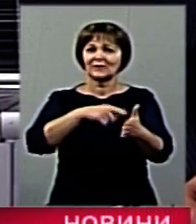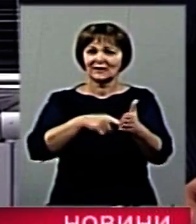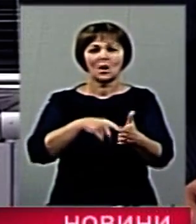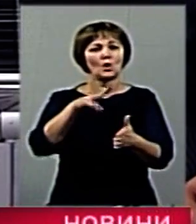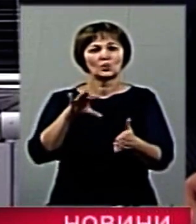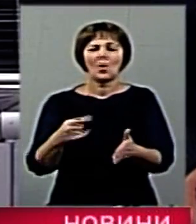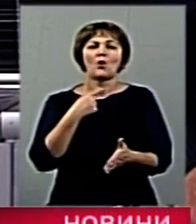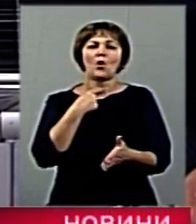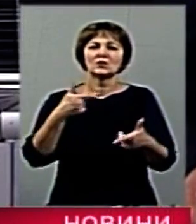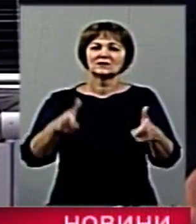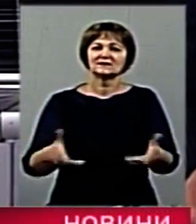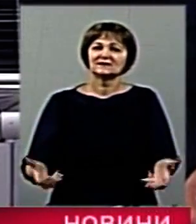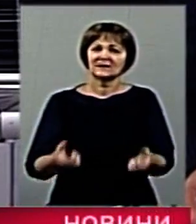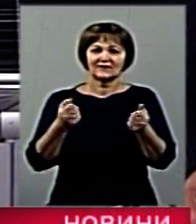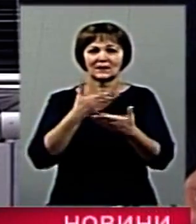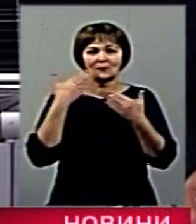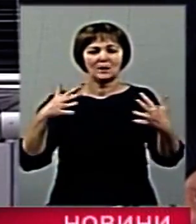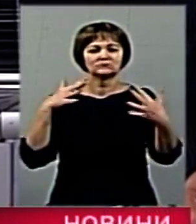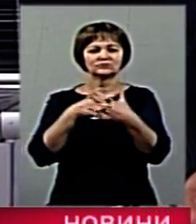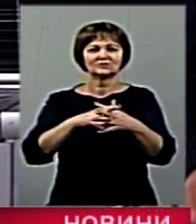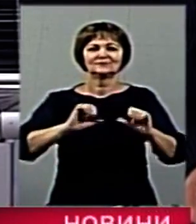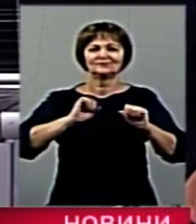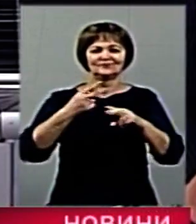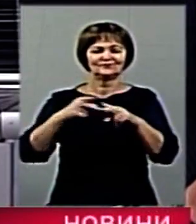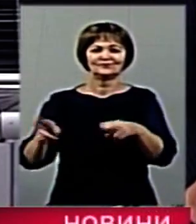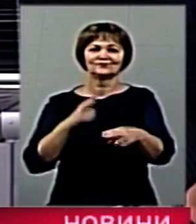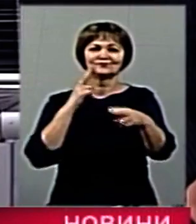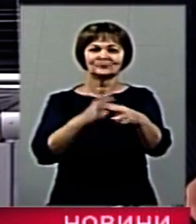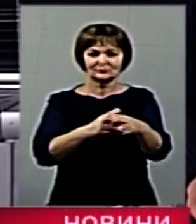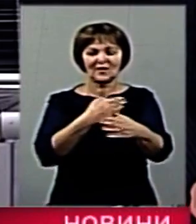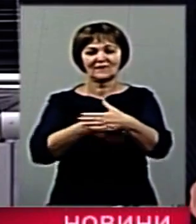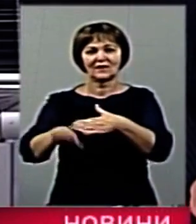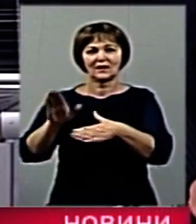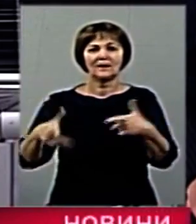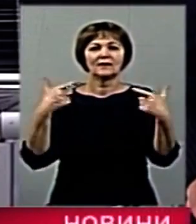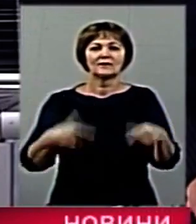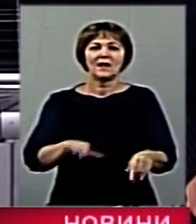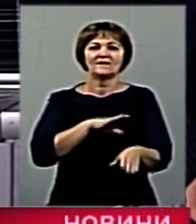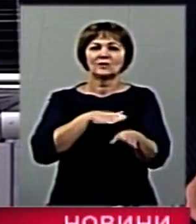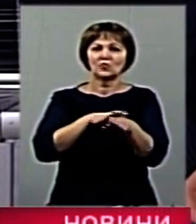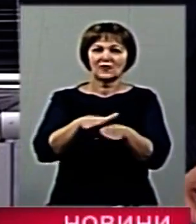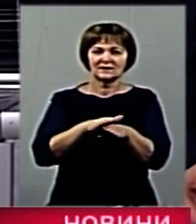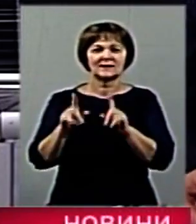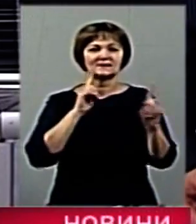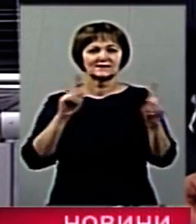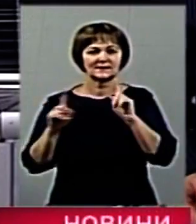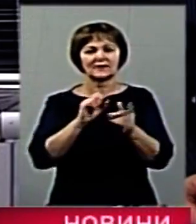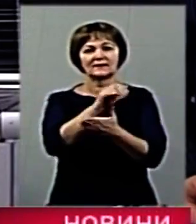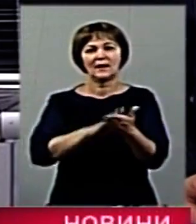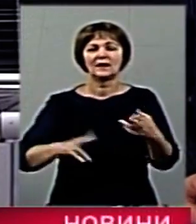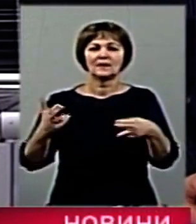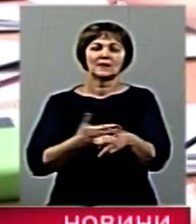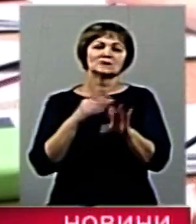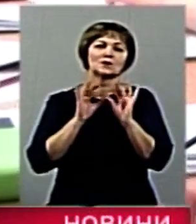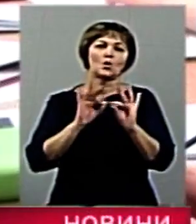підтримки не вистачило. Убурені АТОвці заблокували вихід із прес-центру міської ради, де відбувалося засідання. Далі без коментарів.